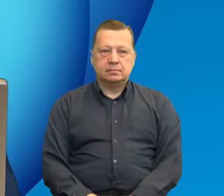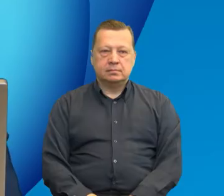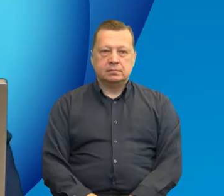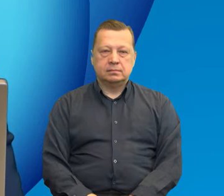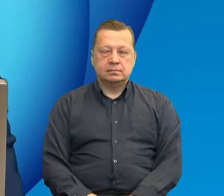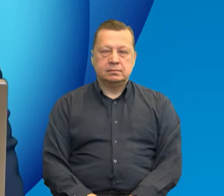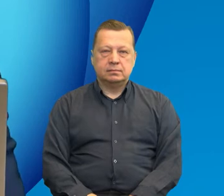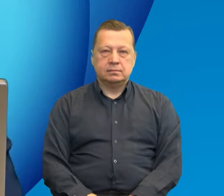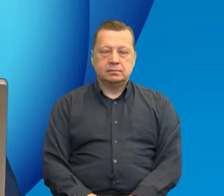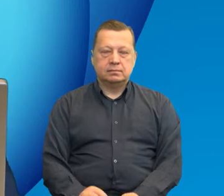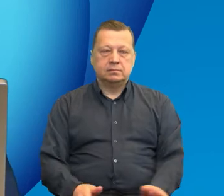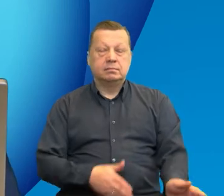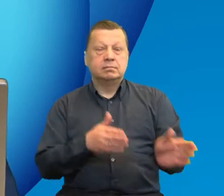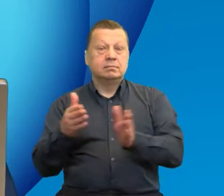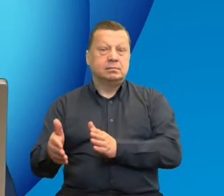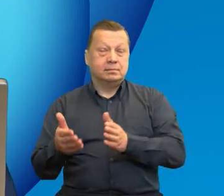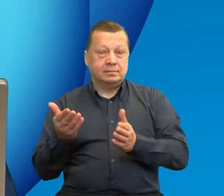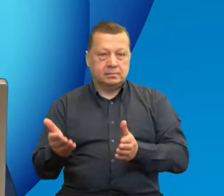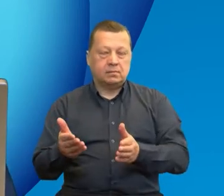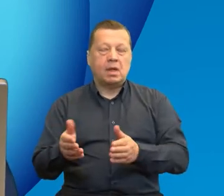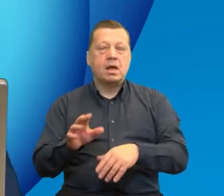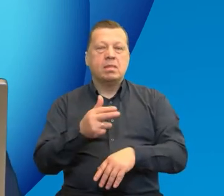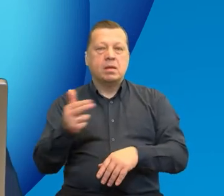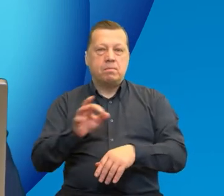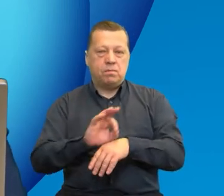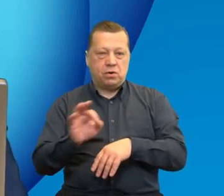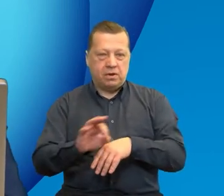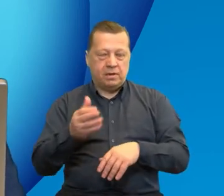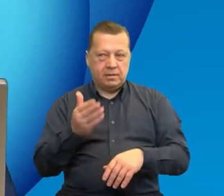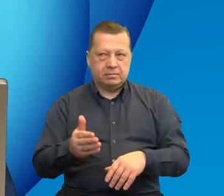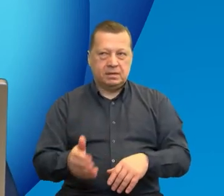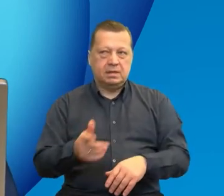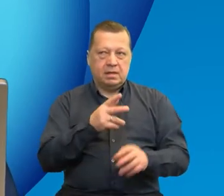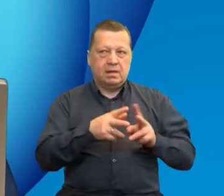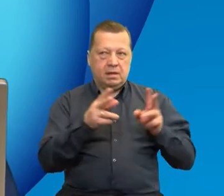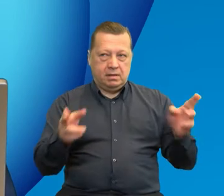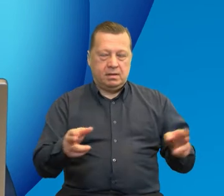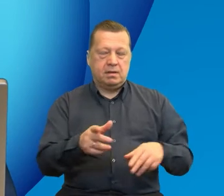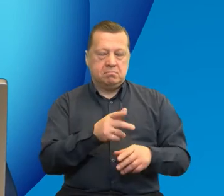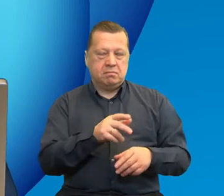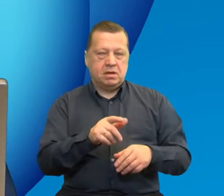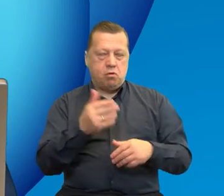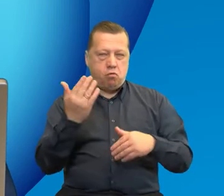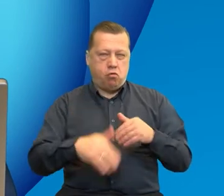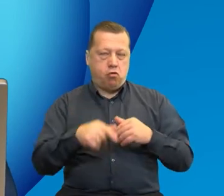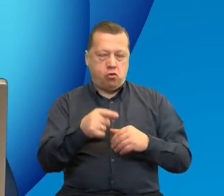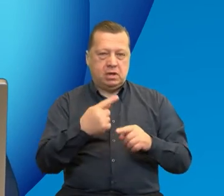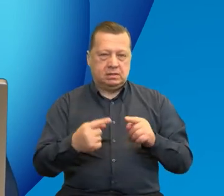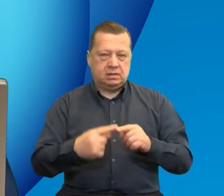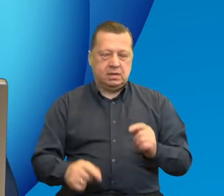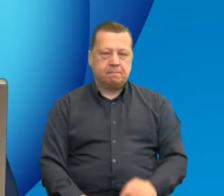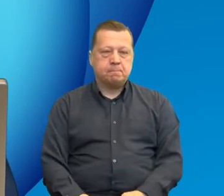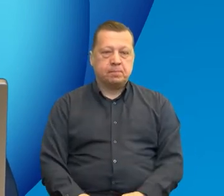I już przechodzimy do bloku poświęconego projektom realizowanym jeszcze w tej kończącej się edycji Interreg.